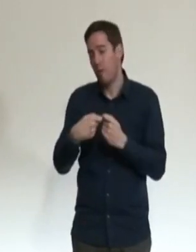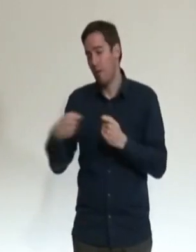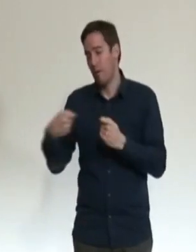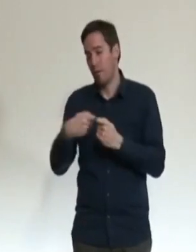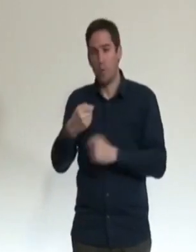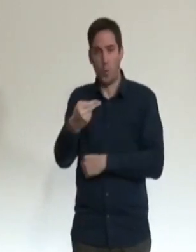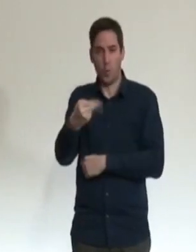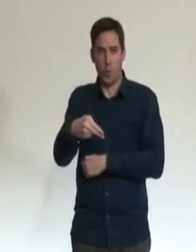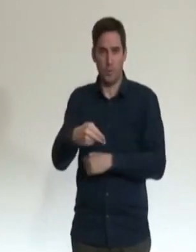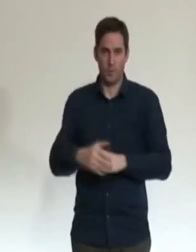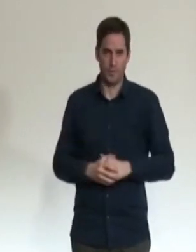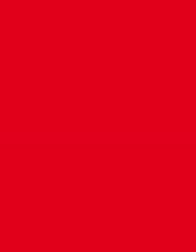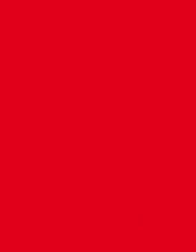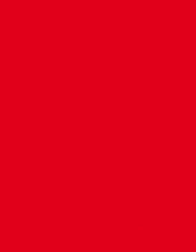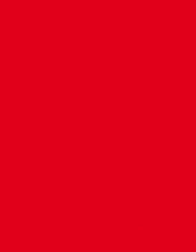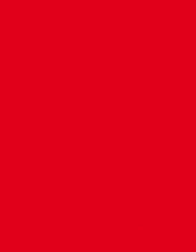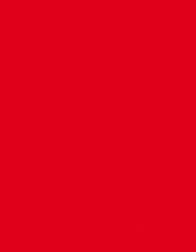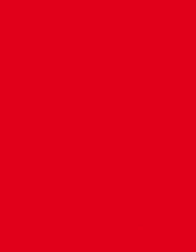d'injection du vaccin Pfizer.